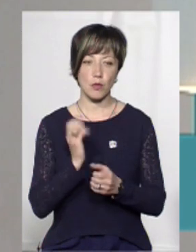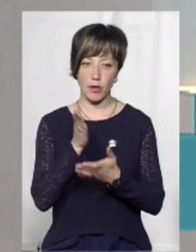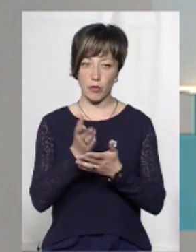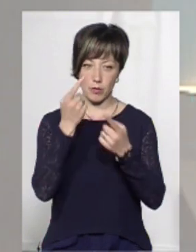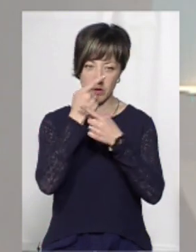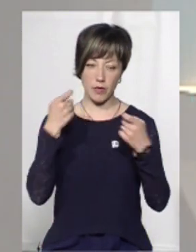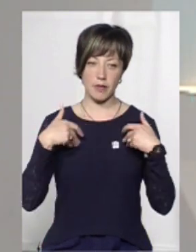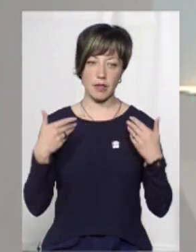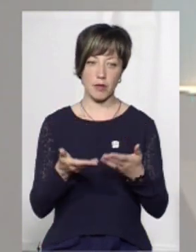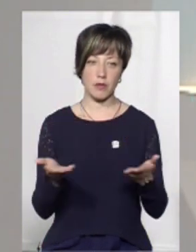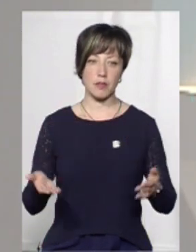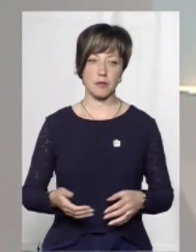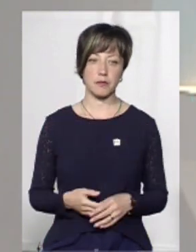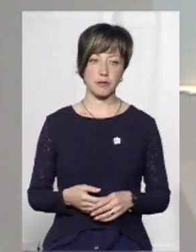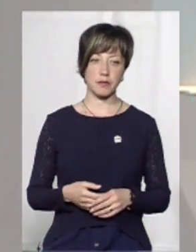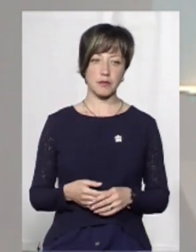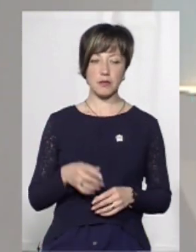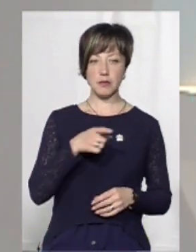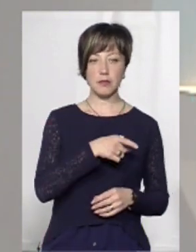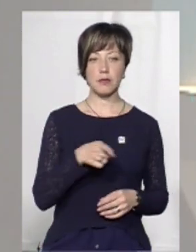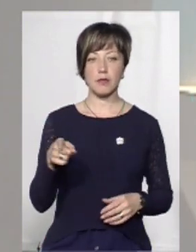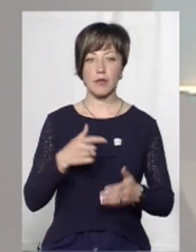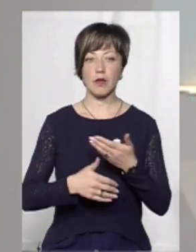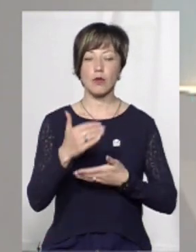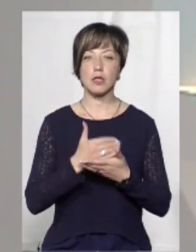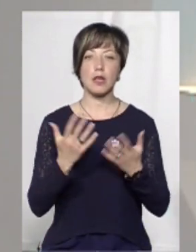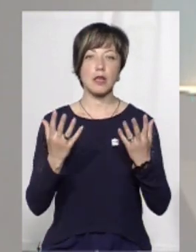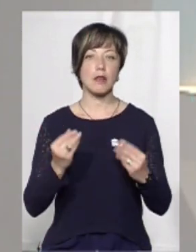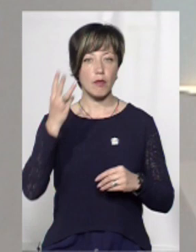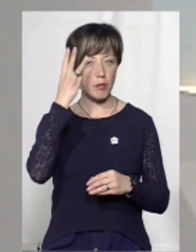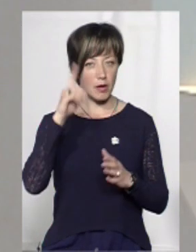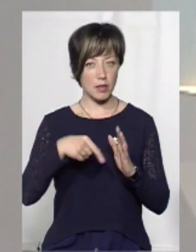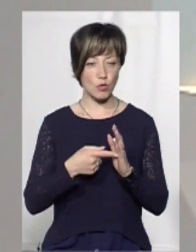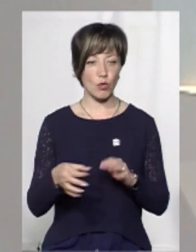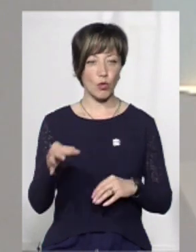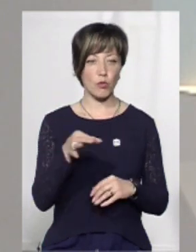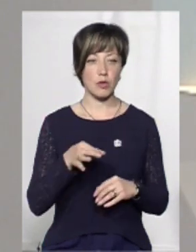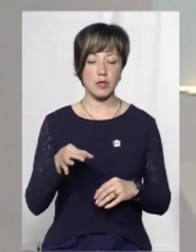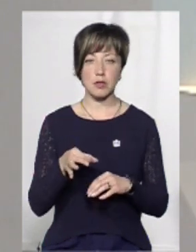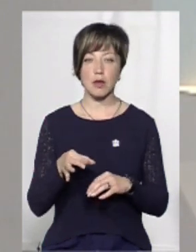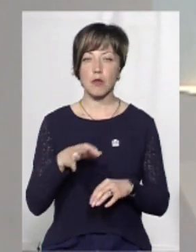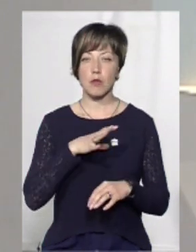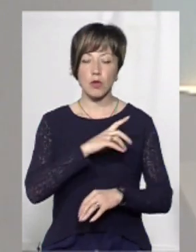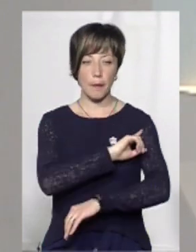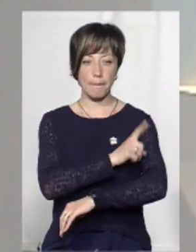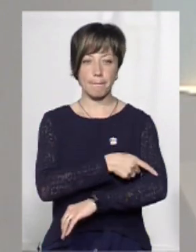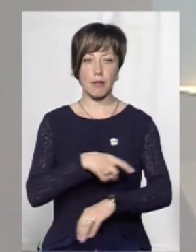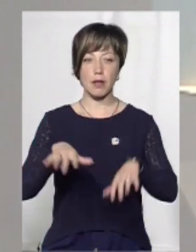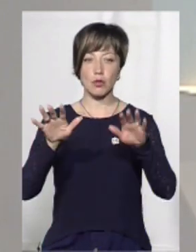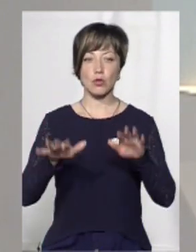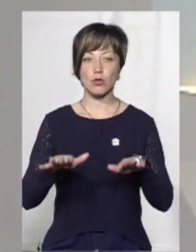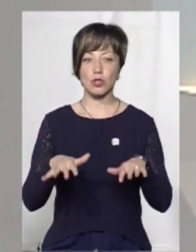наживо. Вітаємо вас. Протягом останніх днів у Хмельницькому та області пройшли зливові дощі.